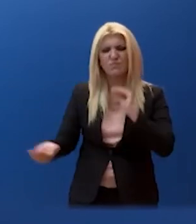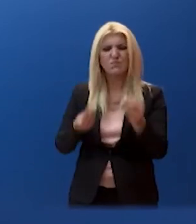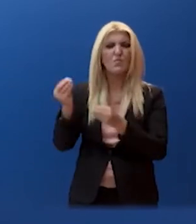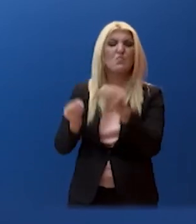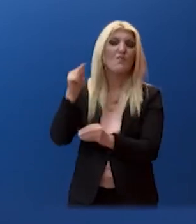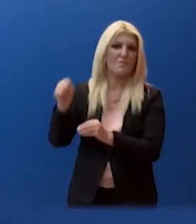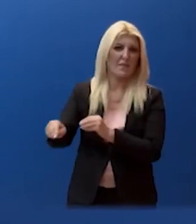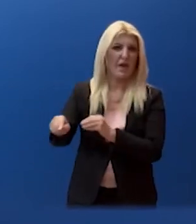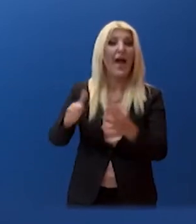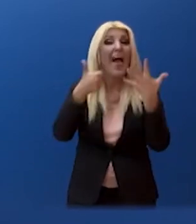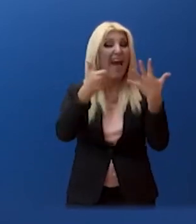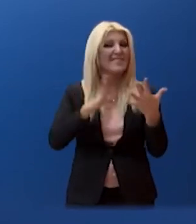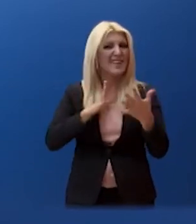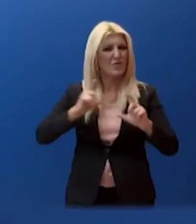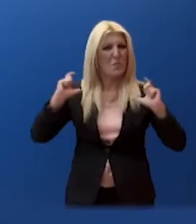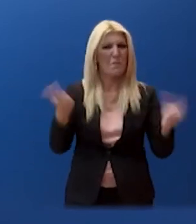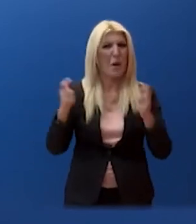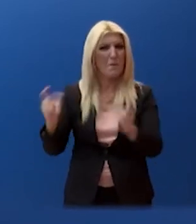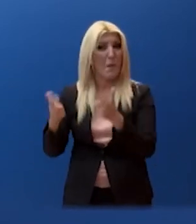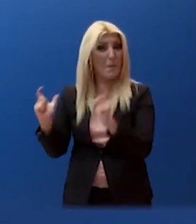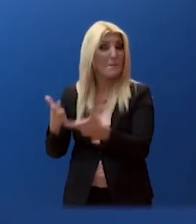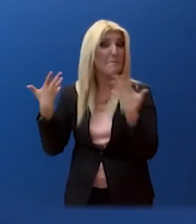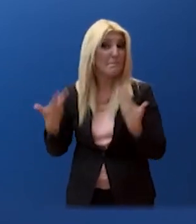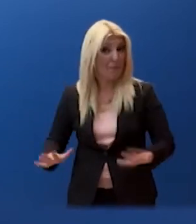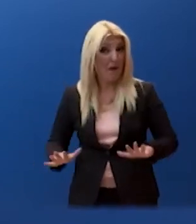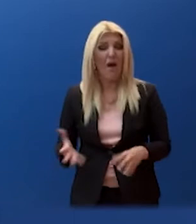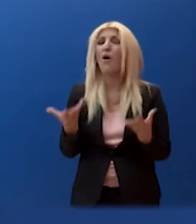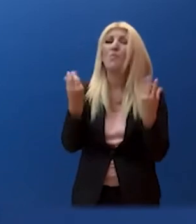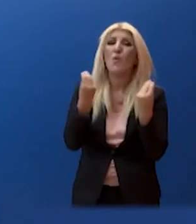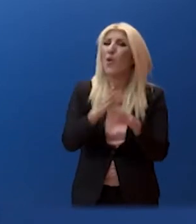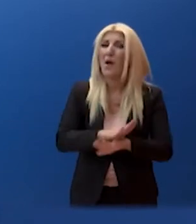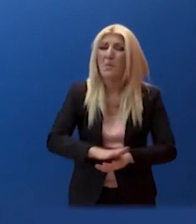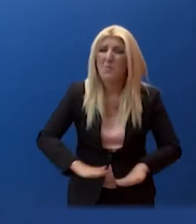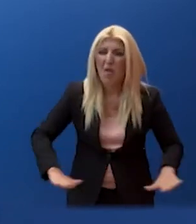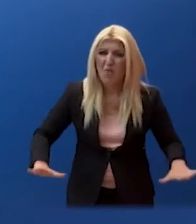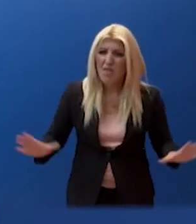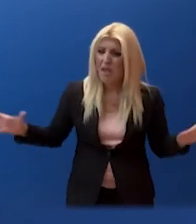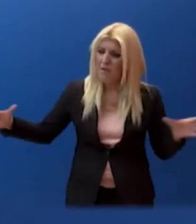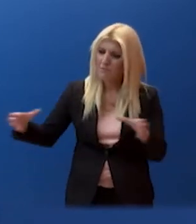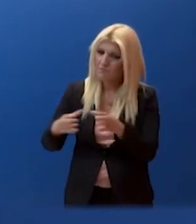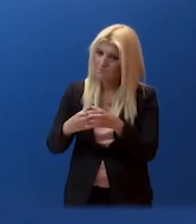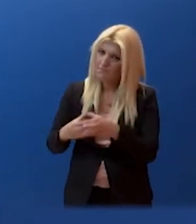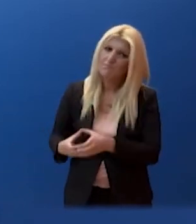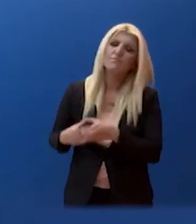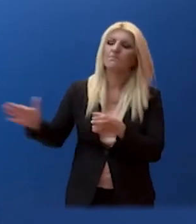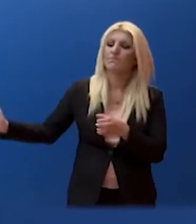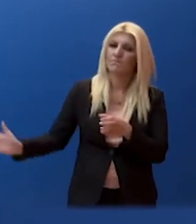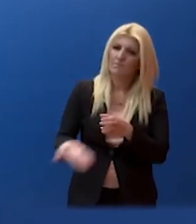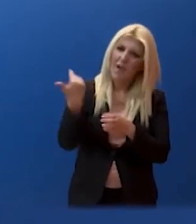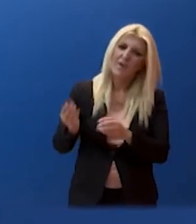γεγονότα αυτά συνελήφθησαν. Εκατοντάδες ασυνόδευτα προσφυγόπυλα απομακρύθηκαν άμεσα από το νησί.